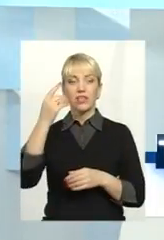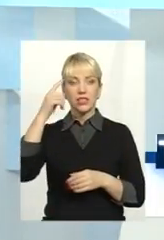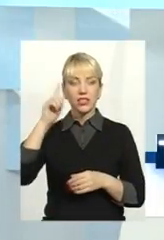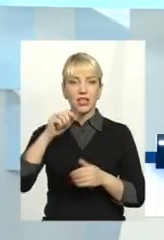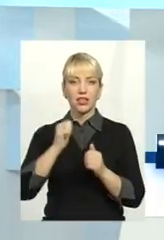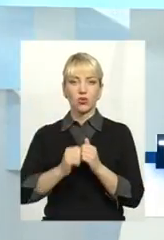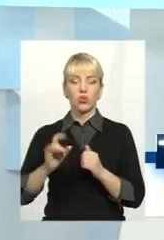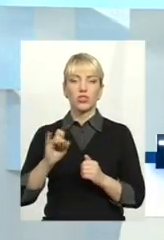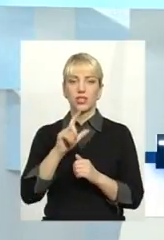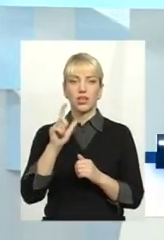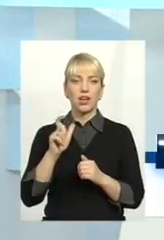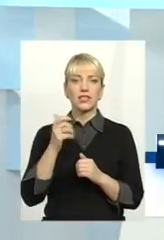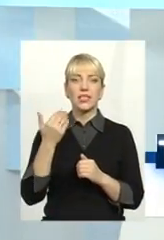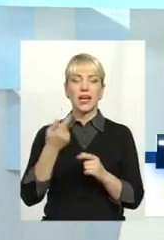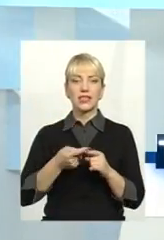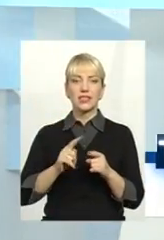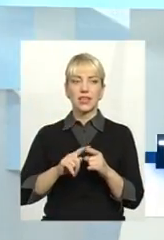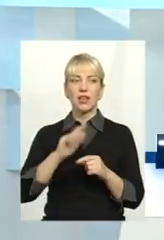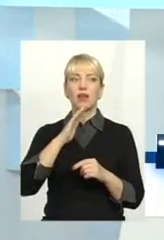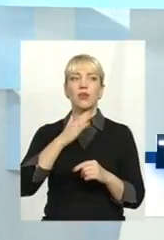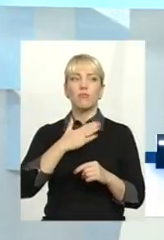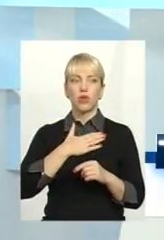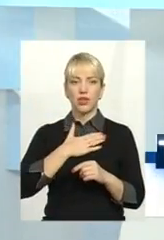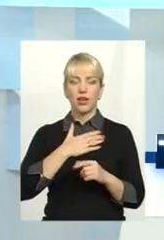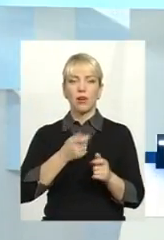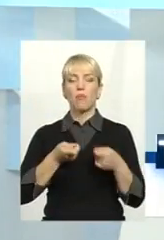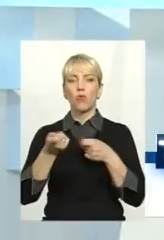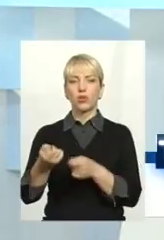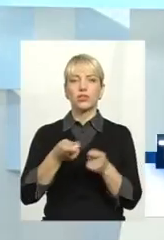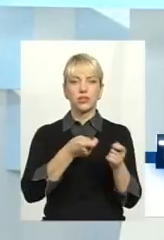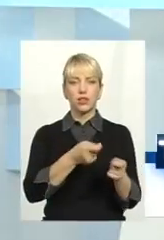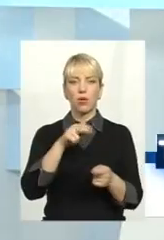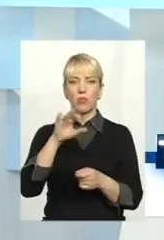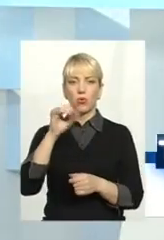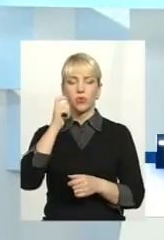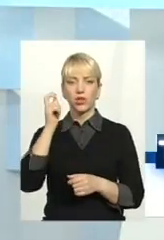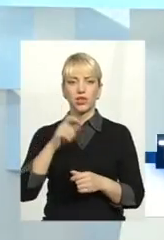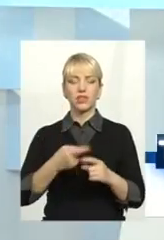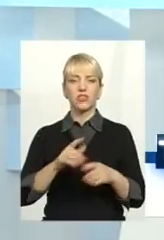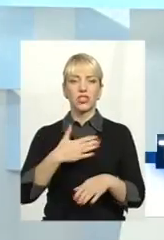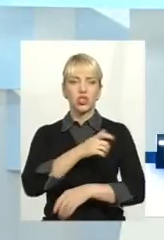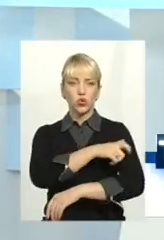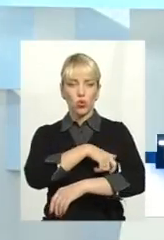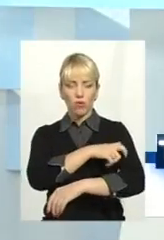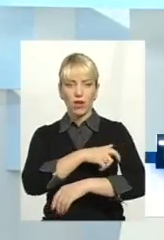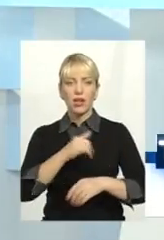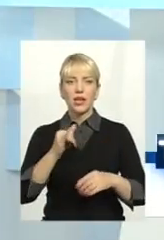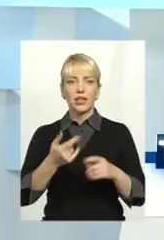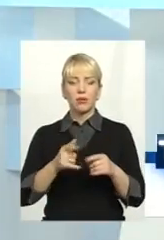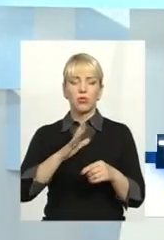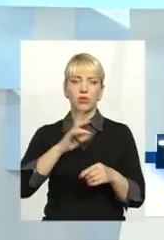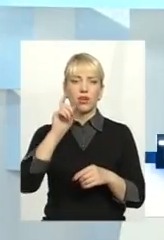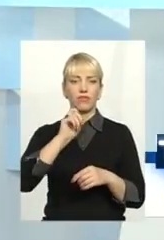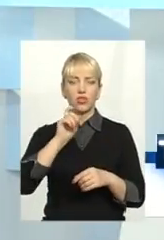кожного разу, а це чергова моя поїздка, регулярна їжа по Україні, це були вже такі форуми і на